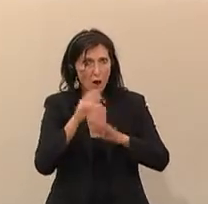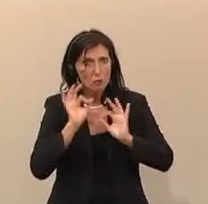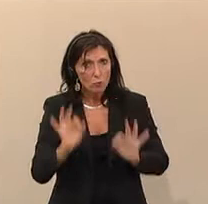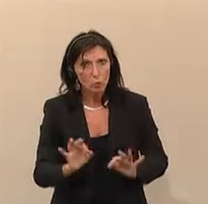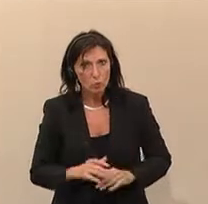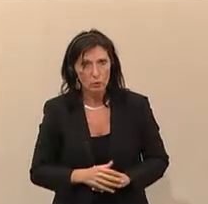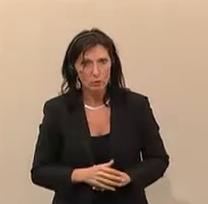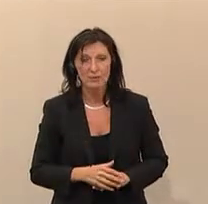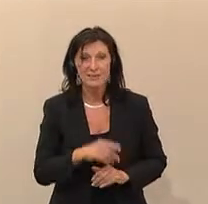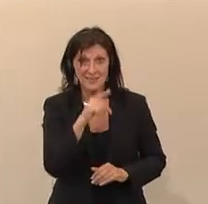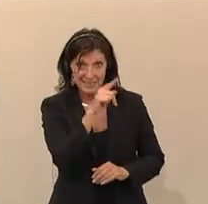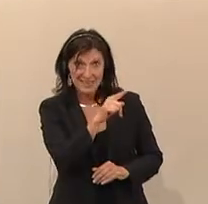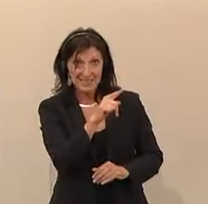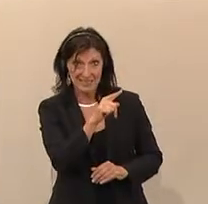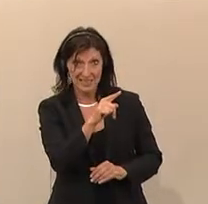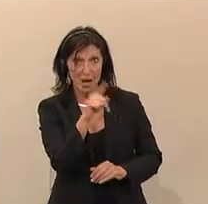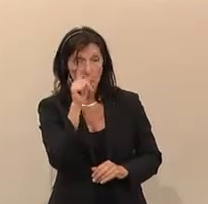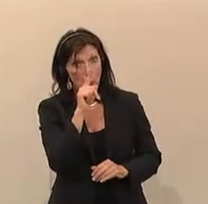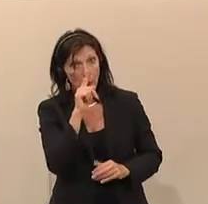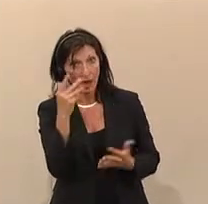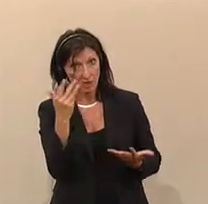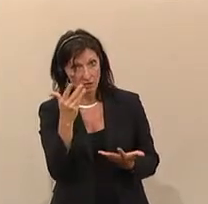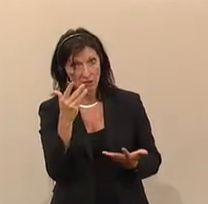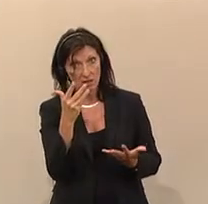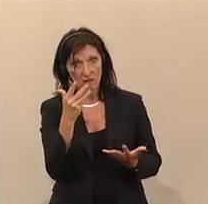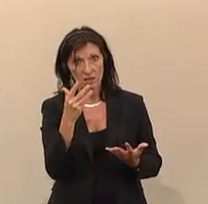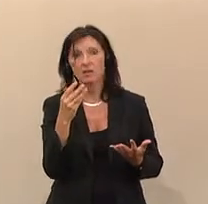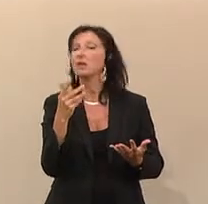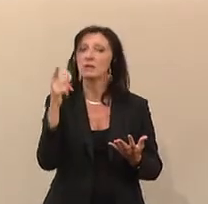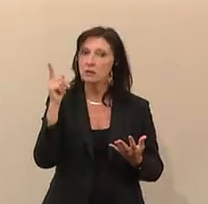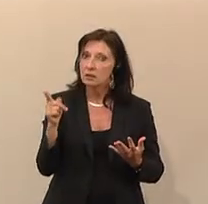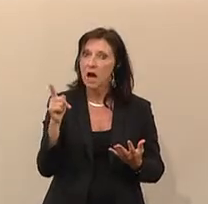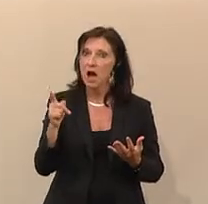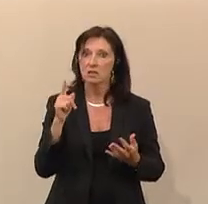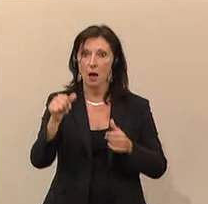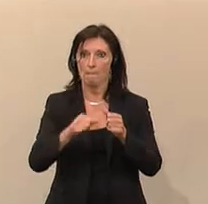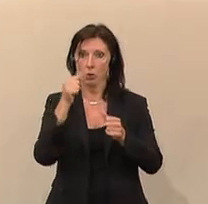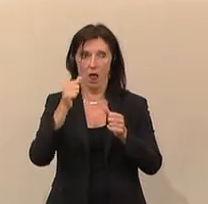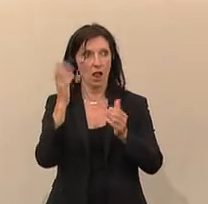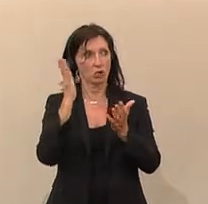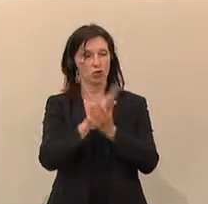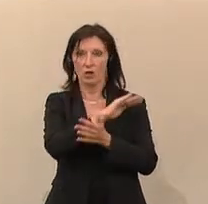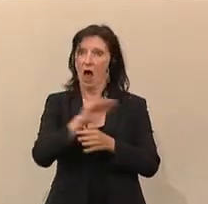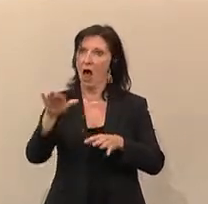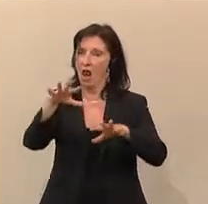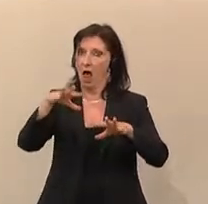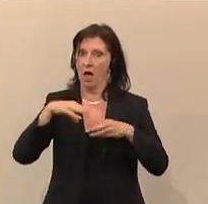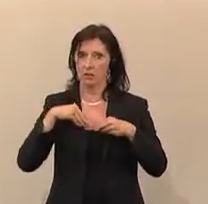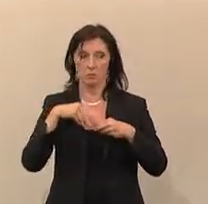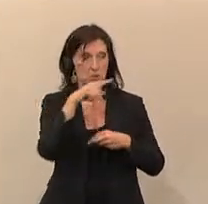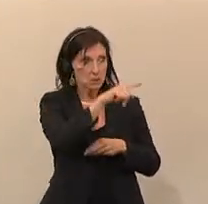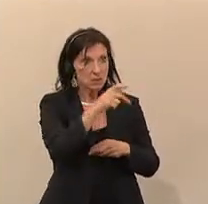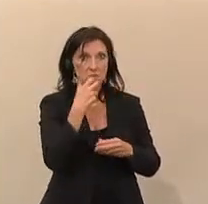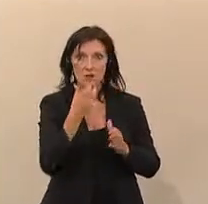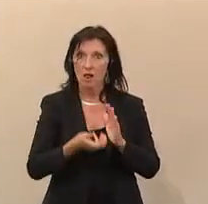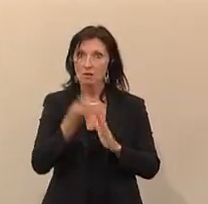Sie versuchen, das akzeptierte Einvernehmungsmodell außer Kraft zu setzen und es zu ersetzen durch einen